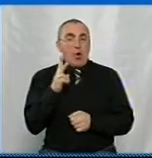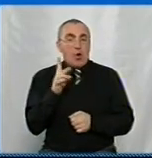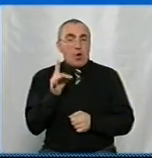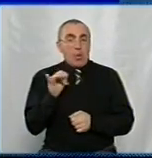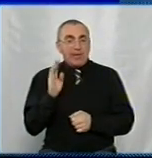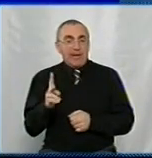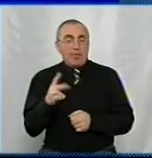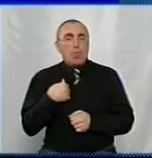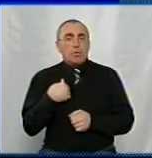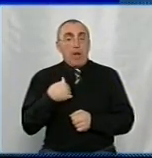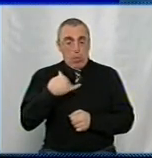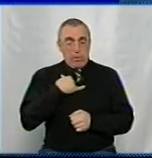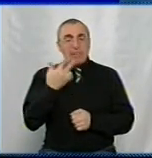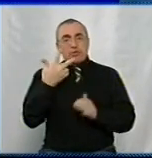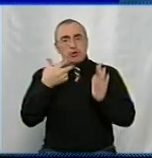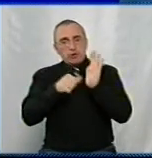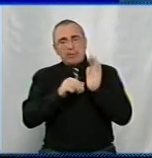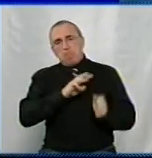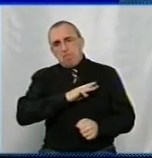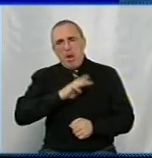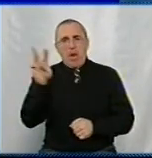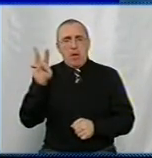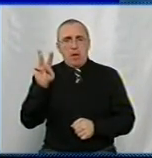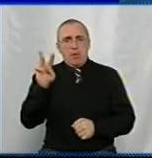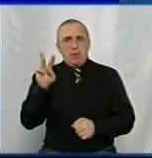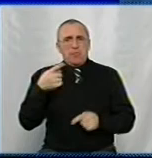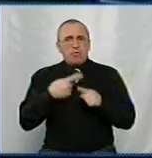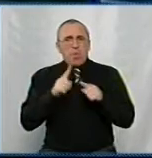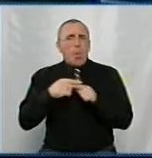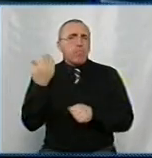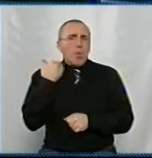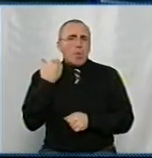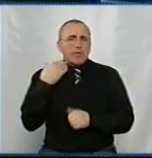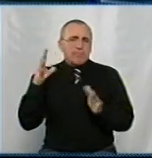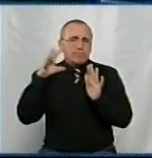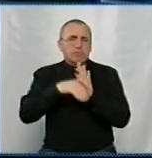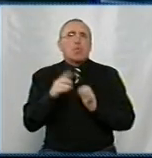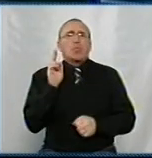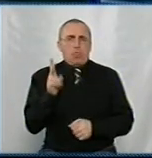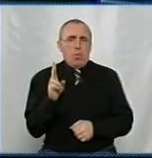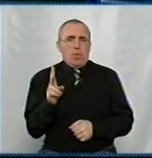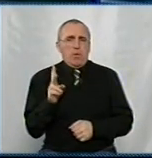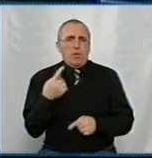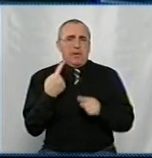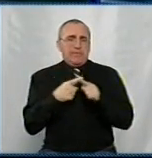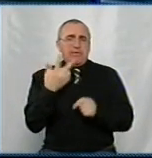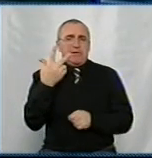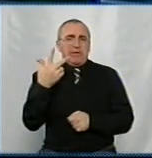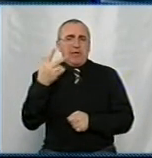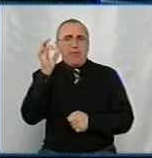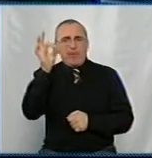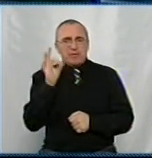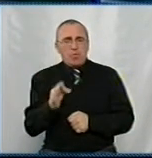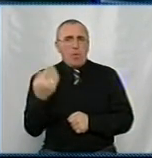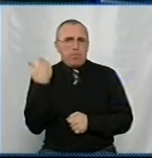Так, мільйонів у нас заборгованісті. В структурі цих боргів хто? Це 3% боржників.